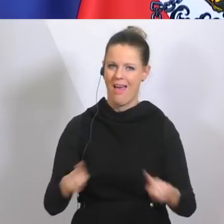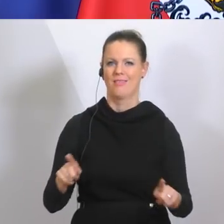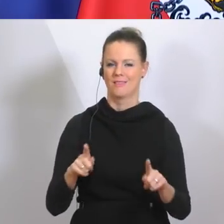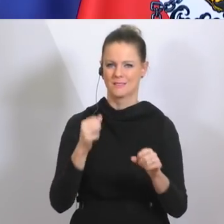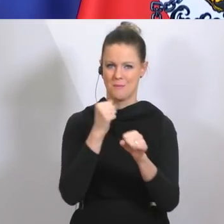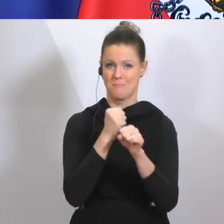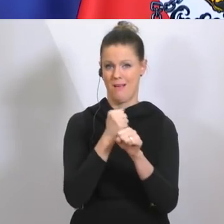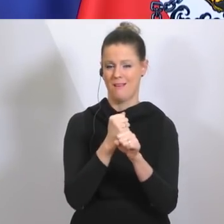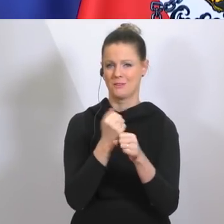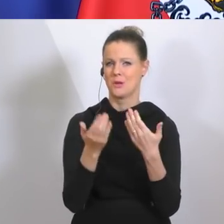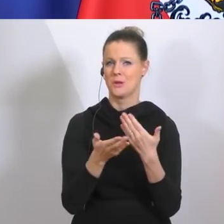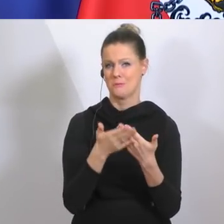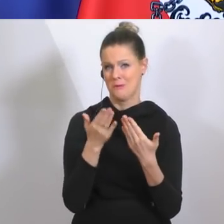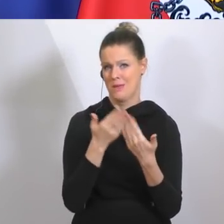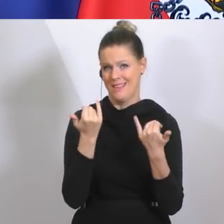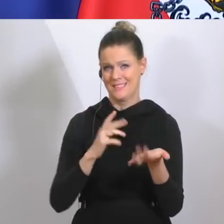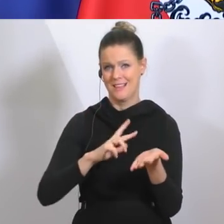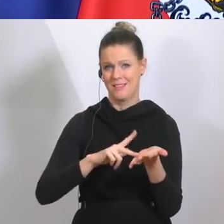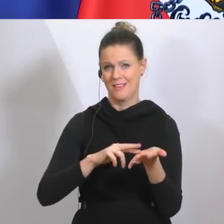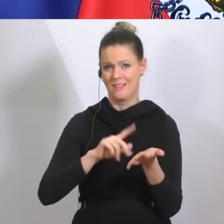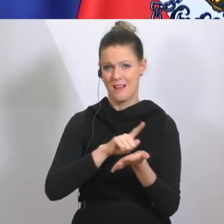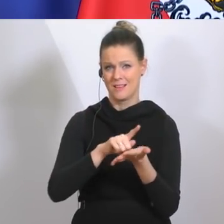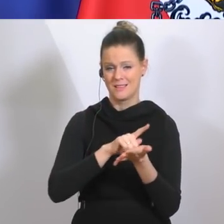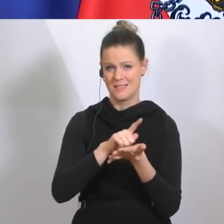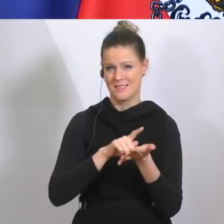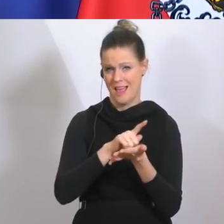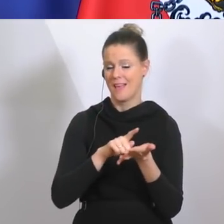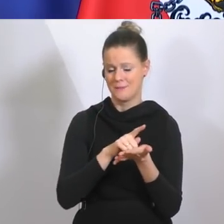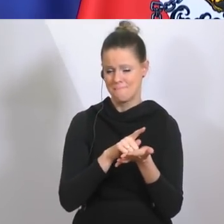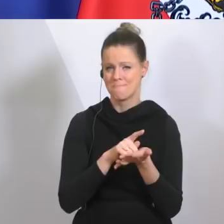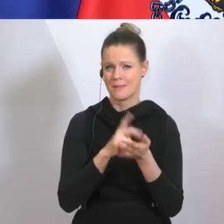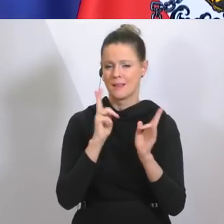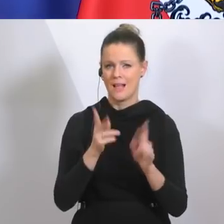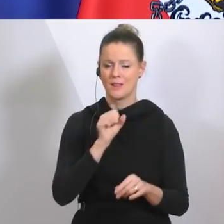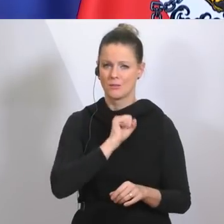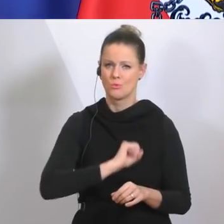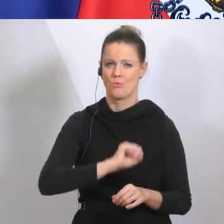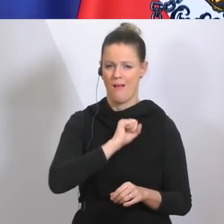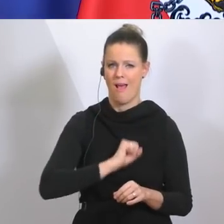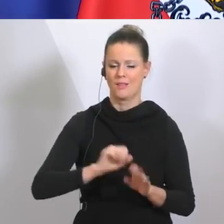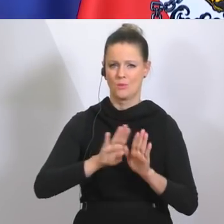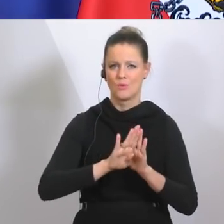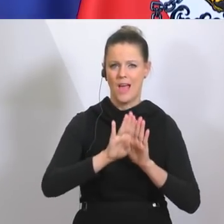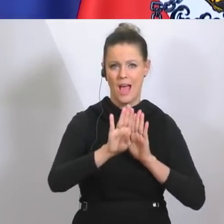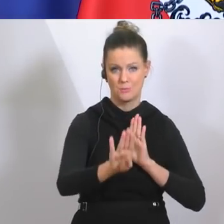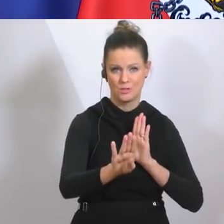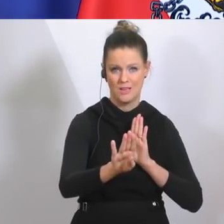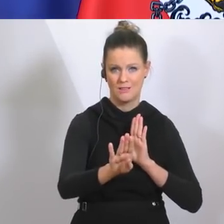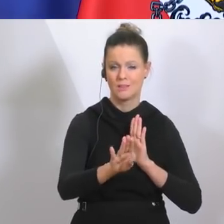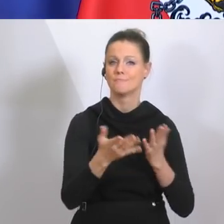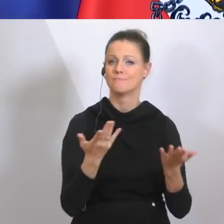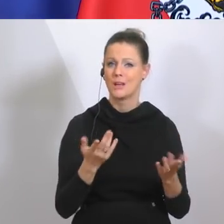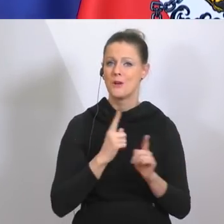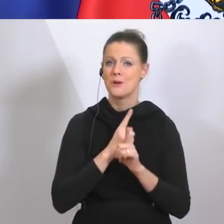elektronischen Zeitalter. Also durchhalten und Abstand halten. Von dem leitet sich sehr, sehr viel ab und